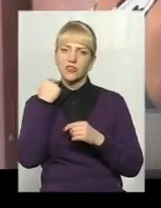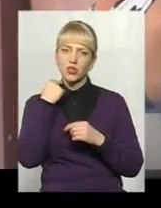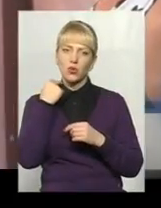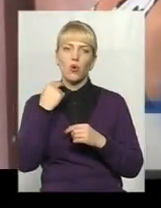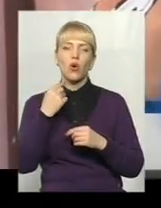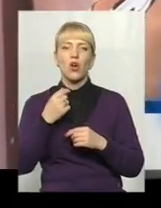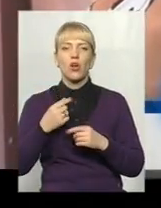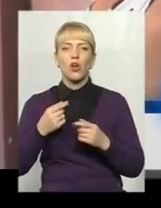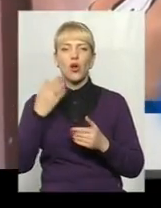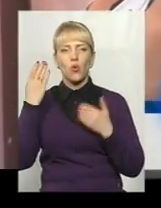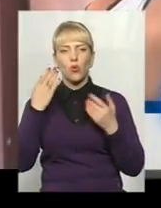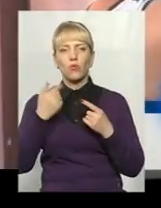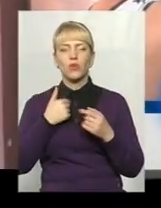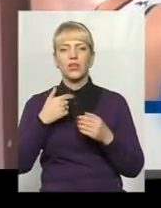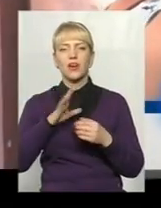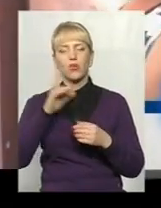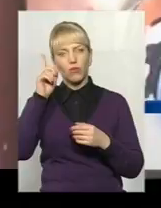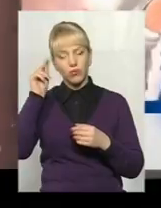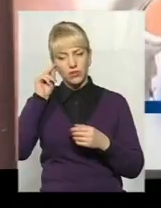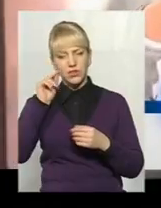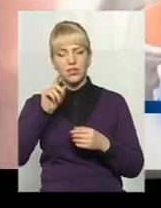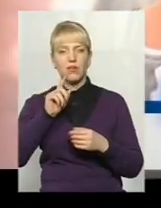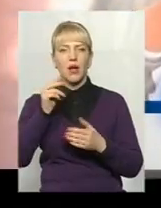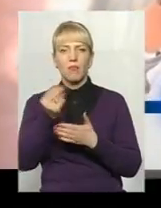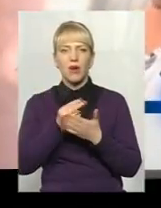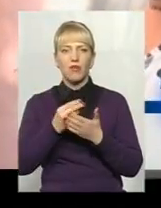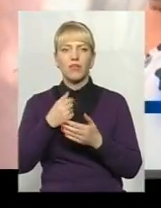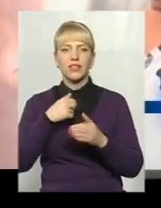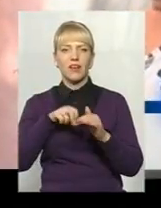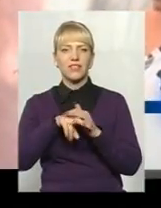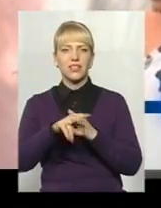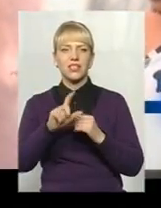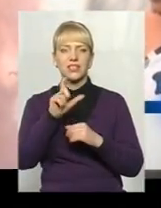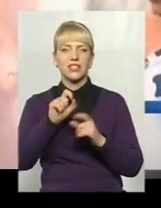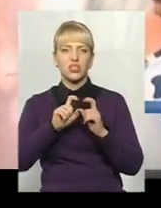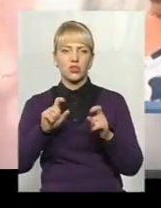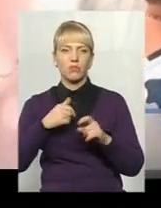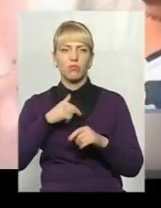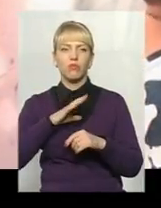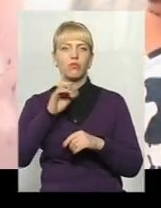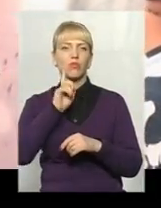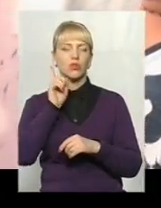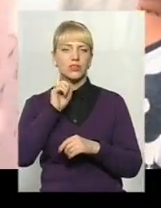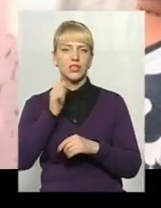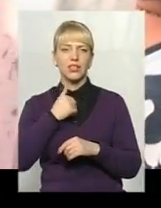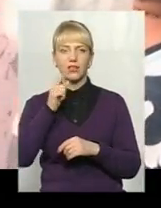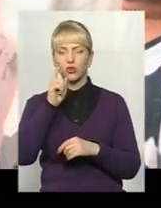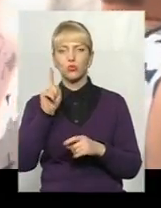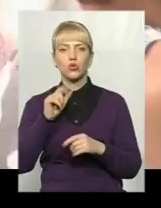школи, бо я був ще молодий і я не розумів, чому вони хочуть мене навчити. Мені здавалося, що я вже